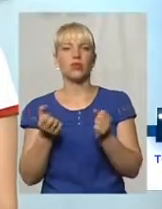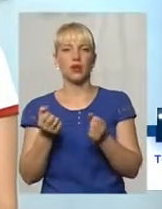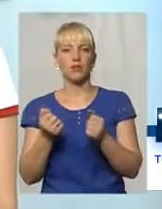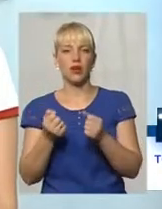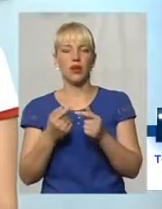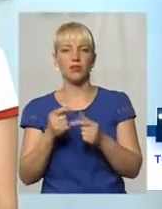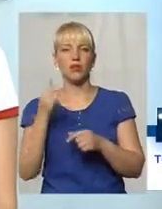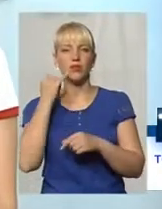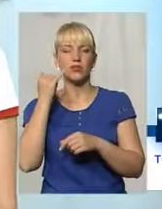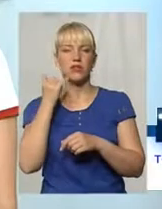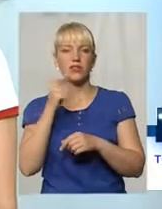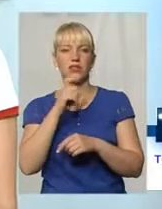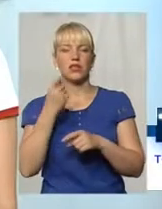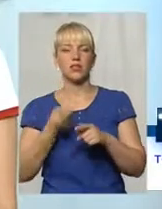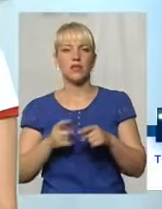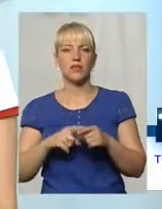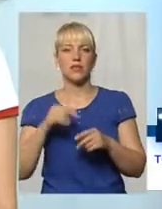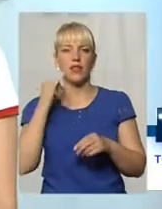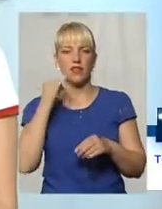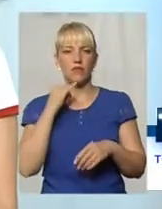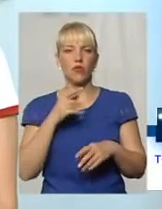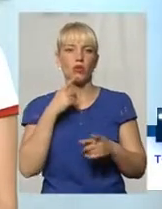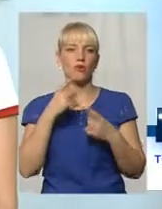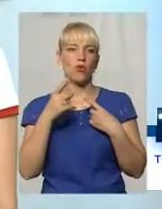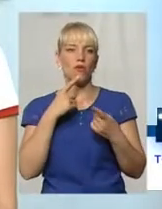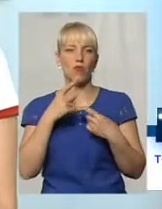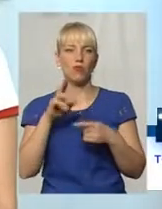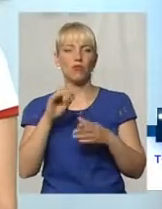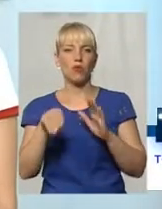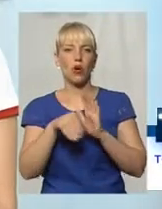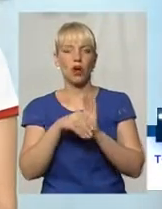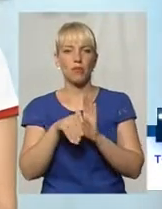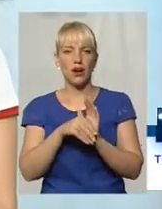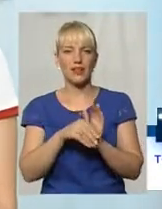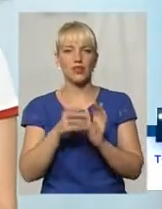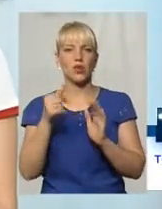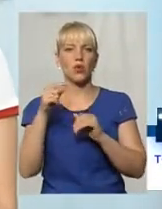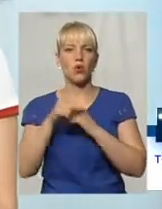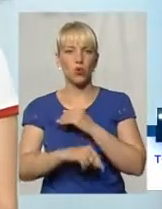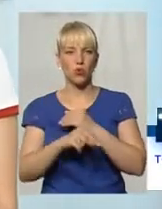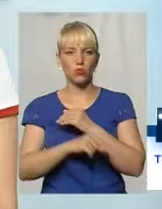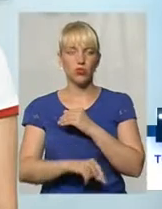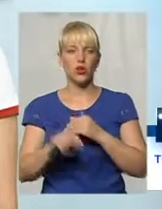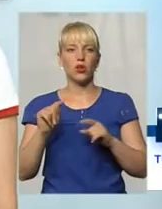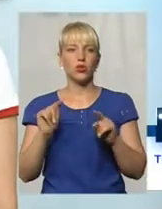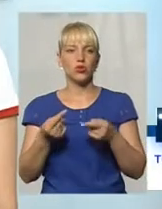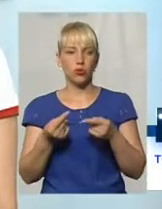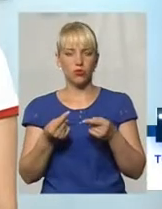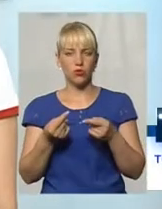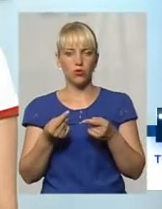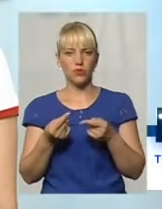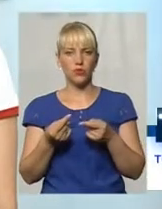дзвінки сьогодні за цим телефоном, говоримо про хабарництво та корупцію. Чому, власне,